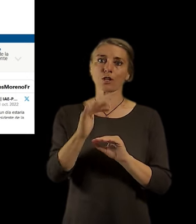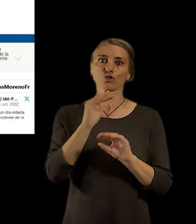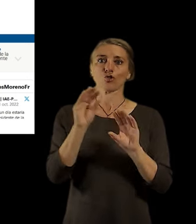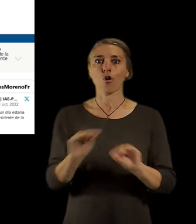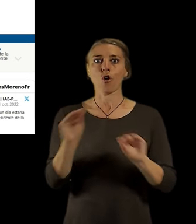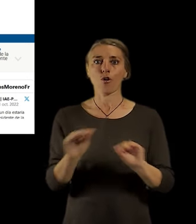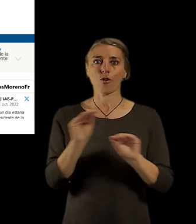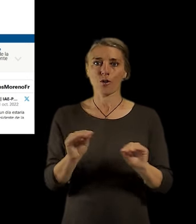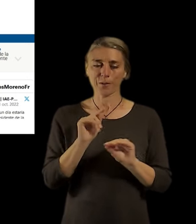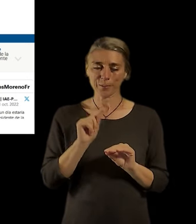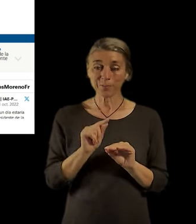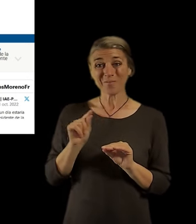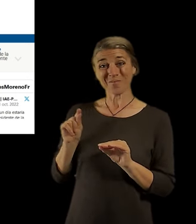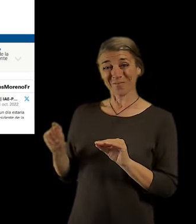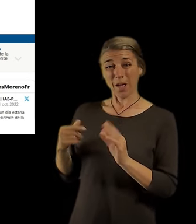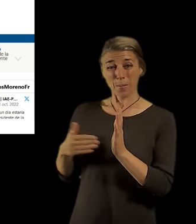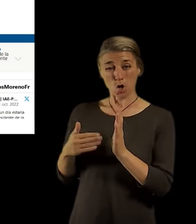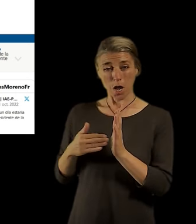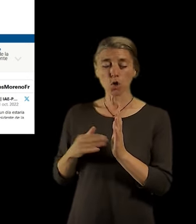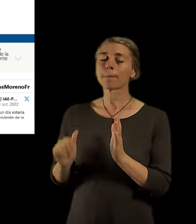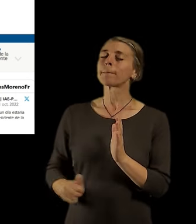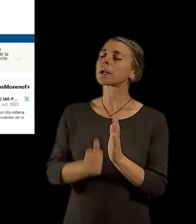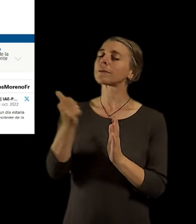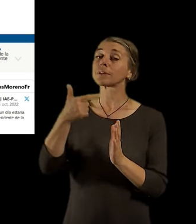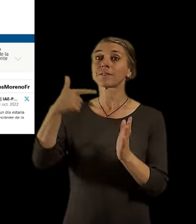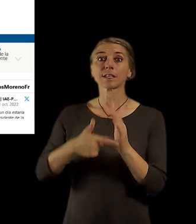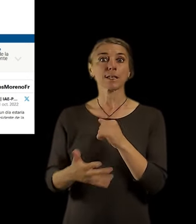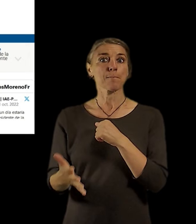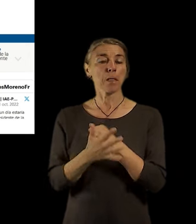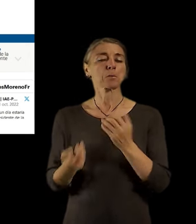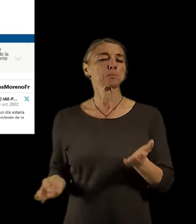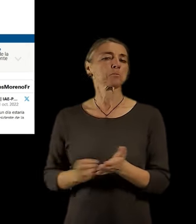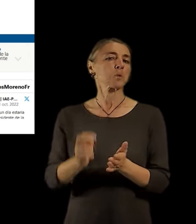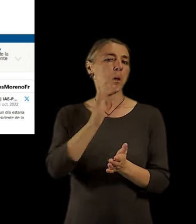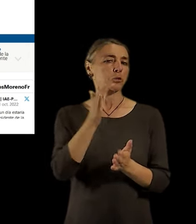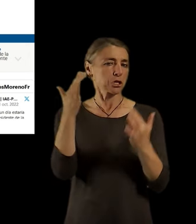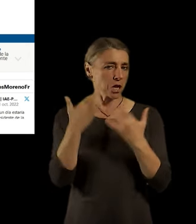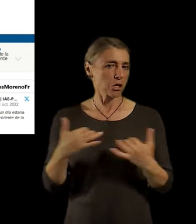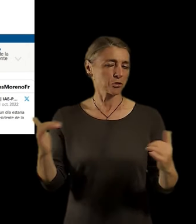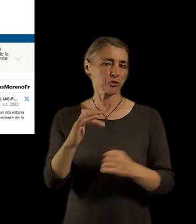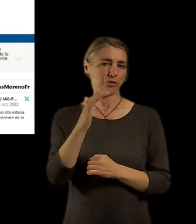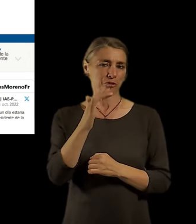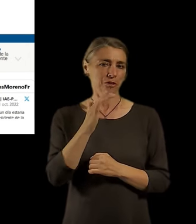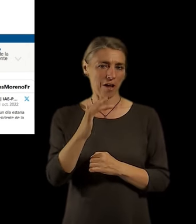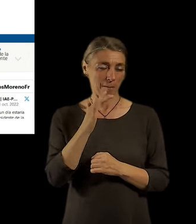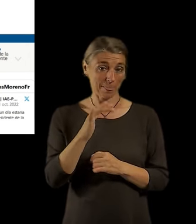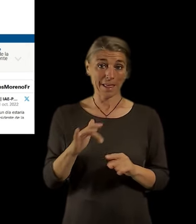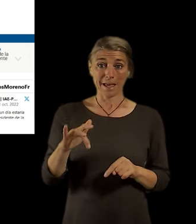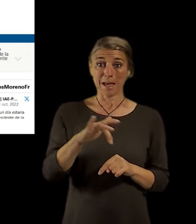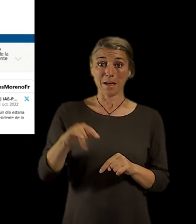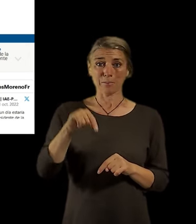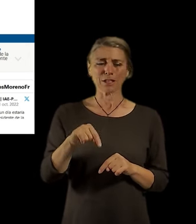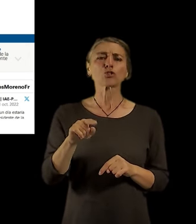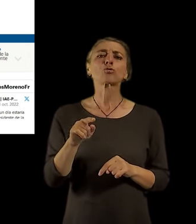Tak on vlastně začal tím, že v roce 2015 měl takovou přednášku na Paris